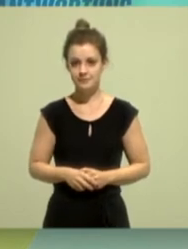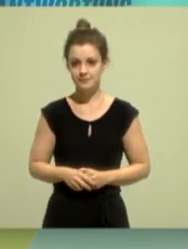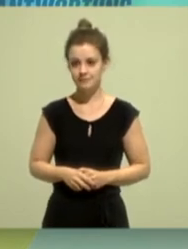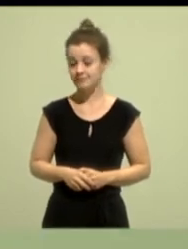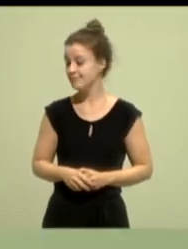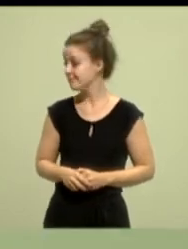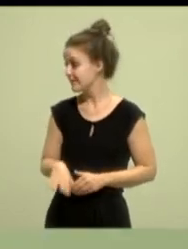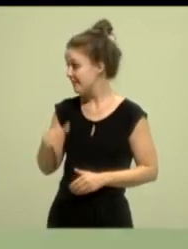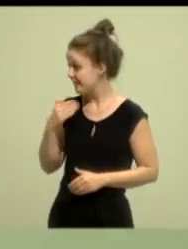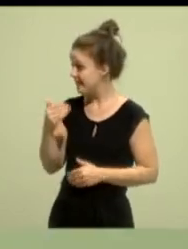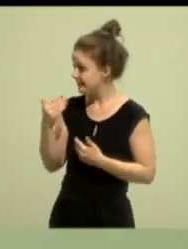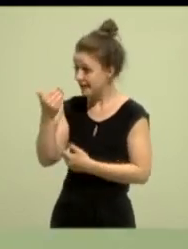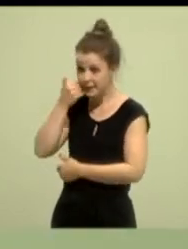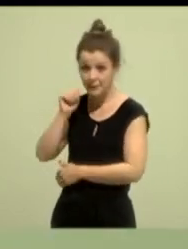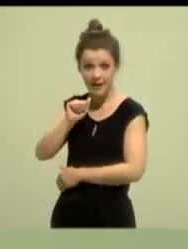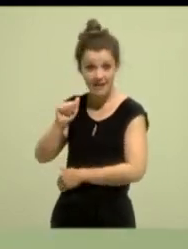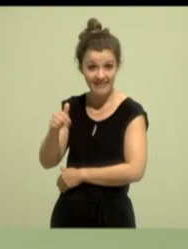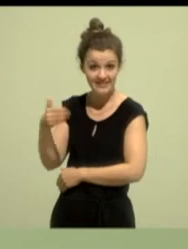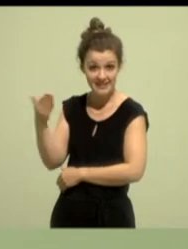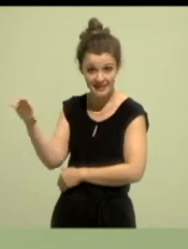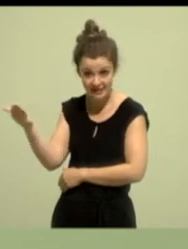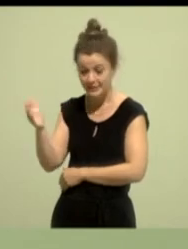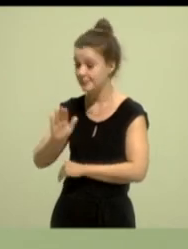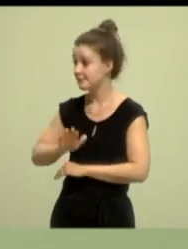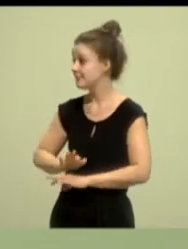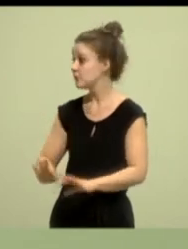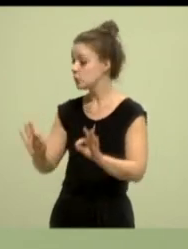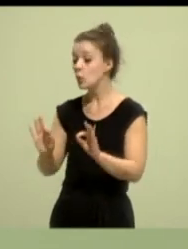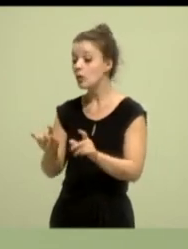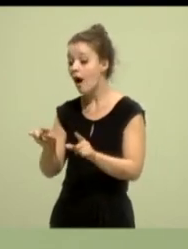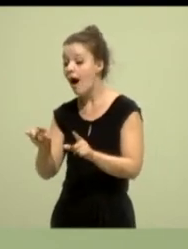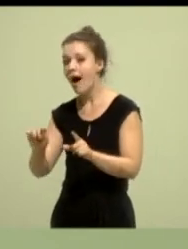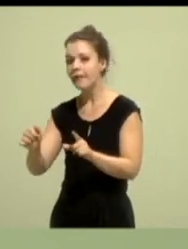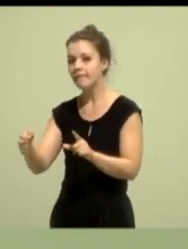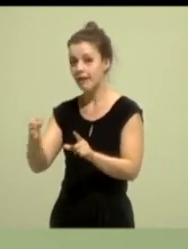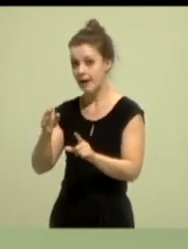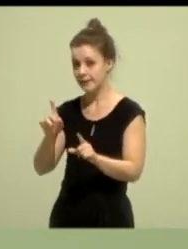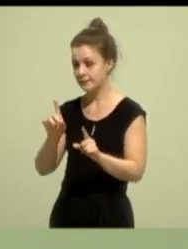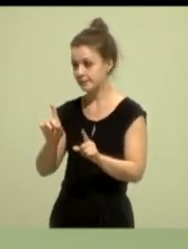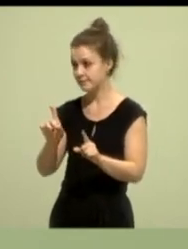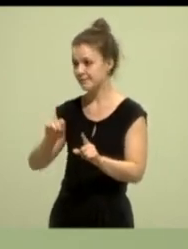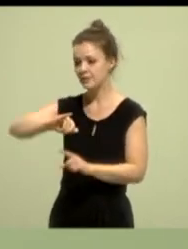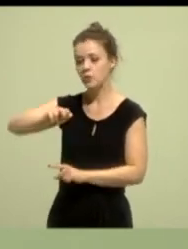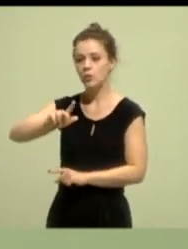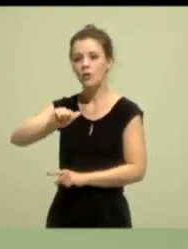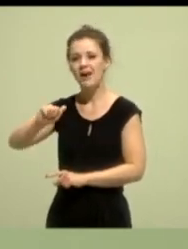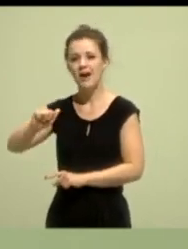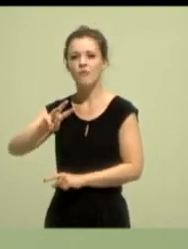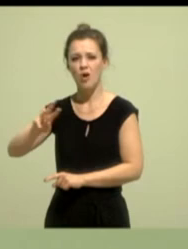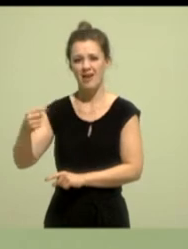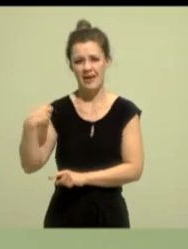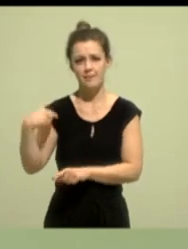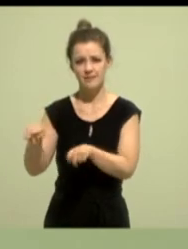Vielen Dank, liebe Alexandra. Für dich liegt auch eine Frage vor, ebenfalls von Julia Woller aus dem KV Köln.